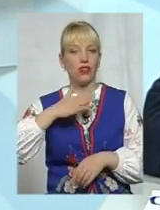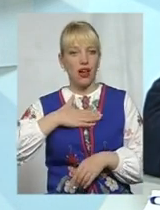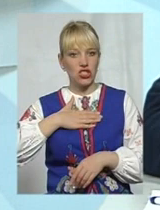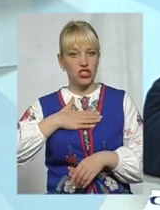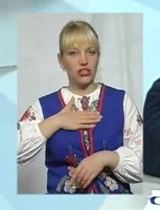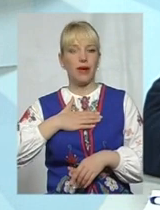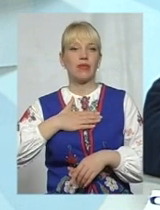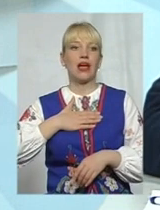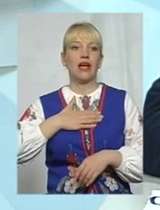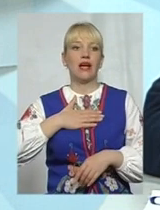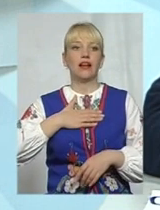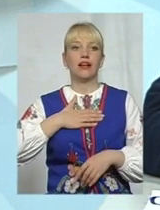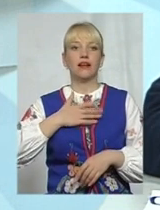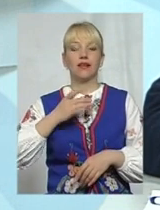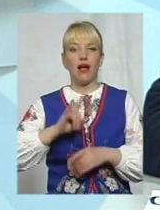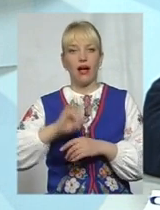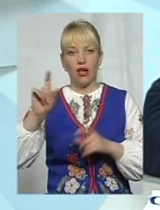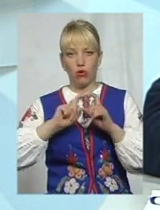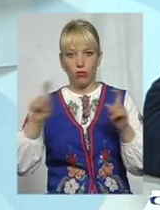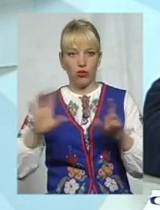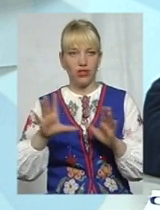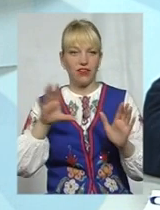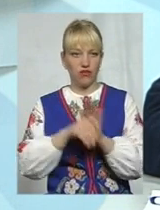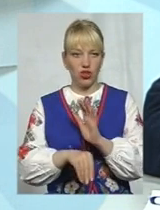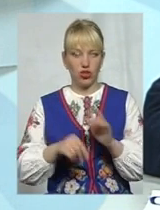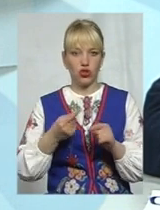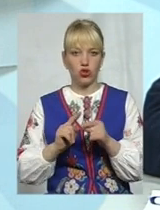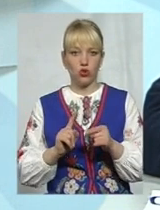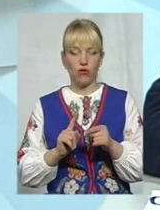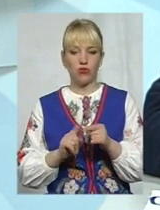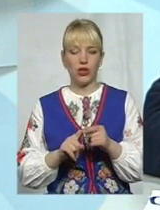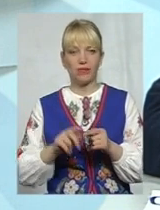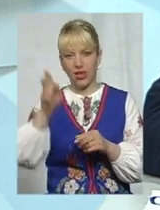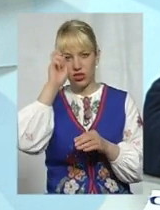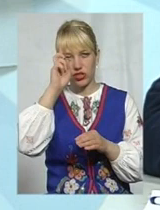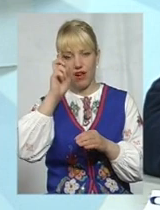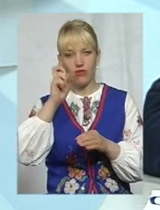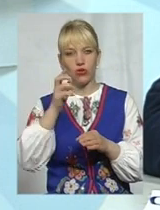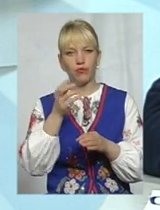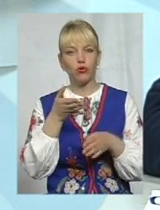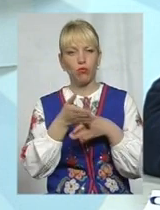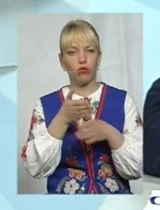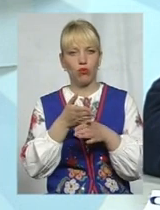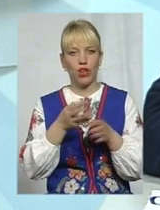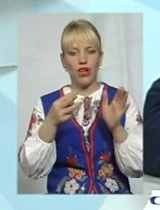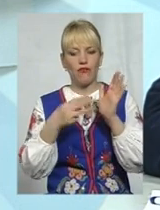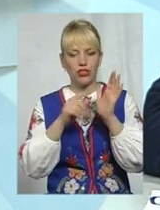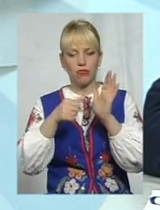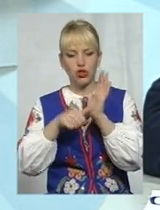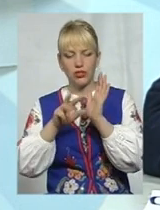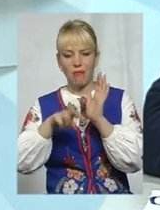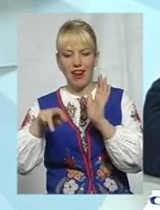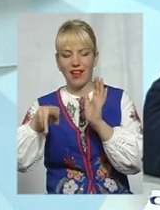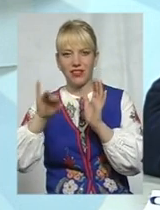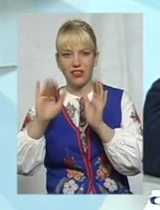не війшов в державну програму розвитку аеропортів, на який відділялося 8,6 мільярда гривень. Всі аеропорти України